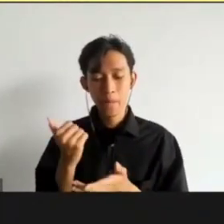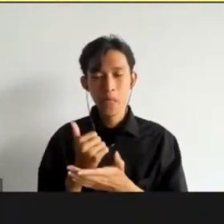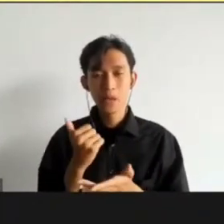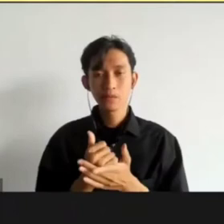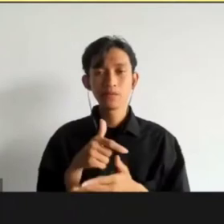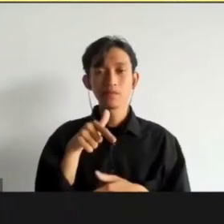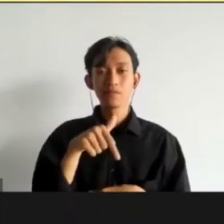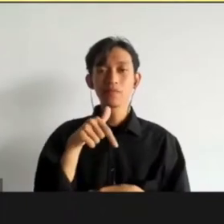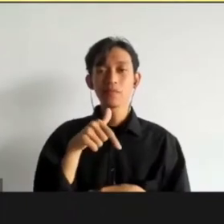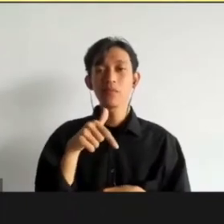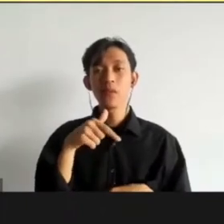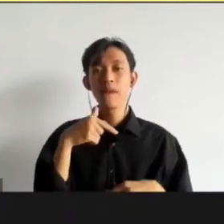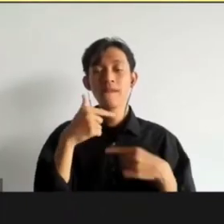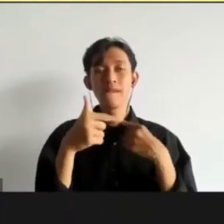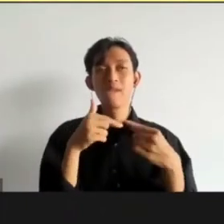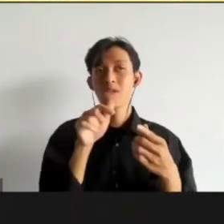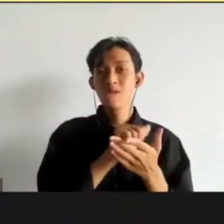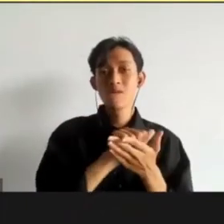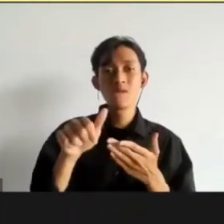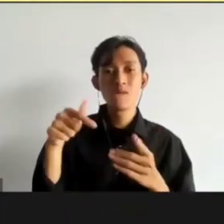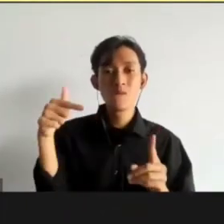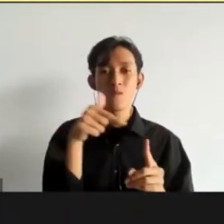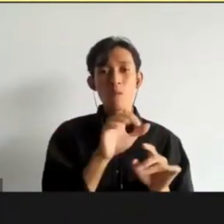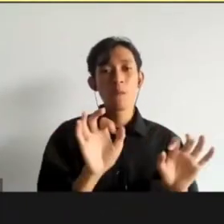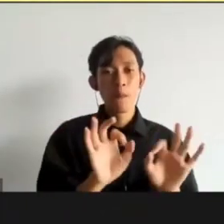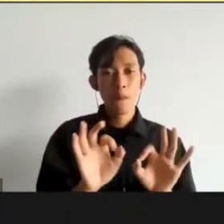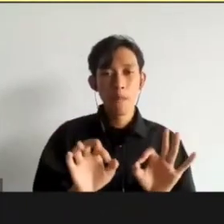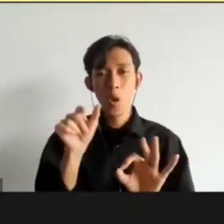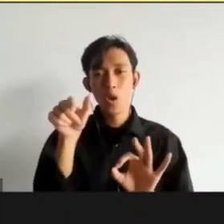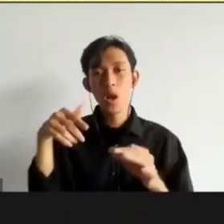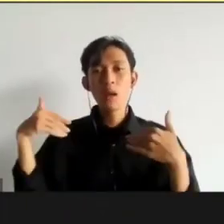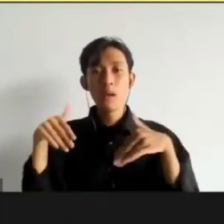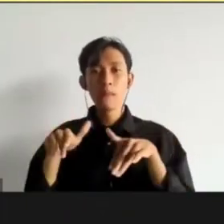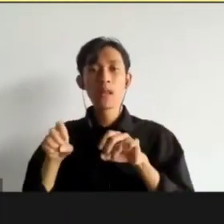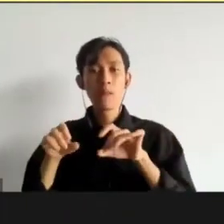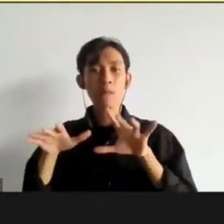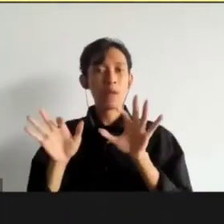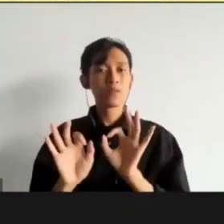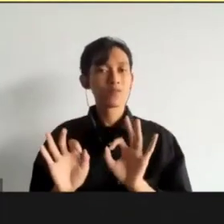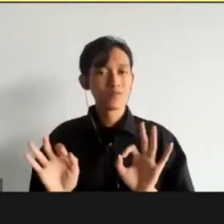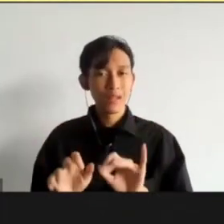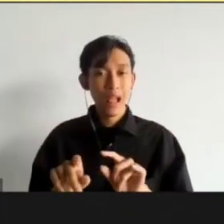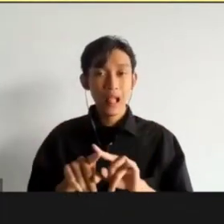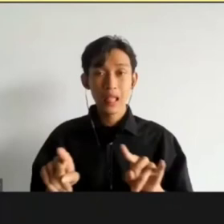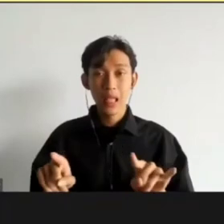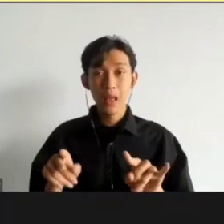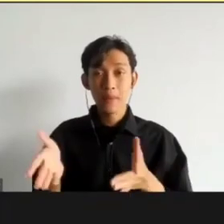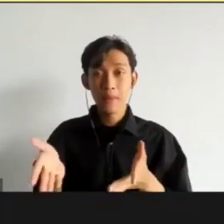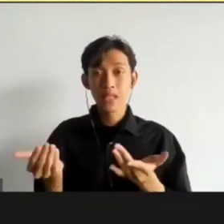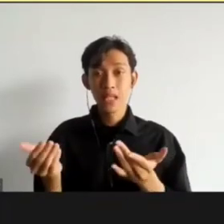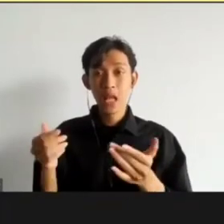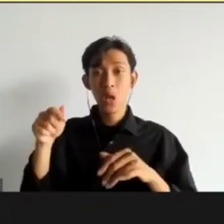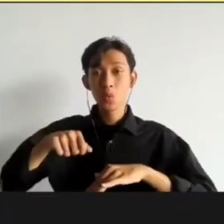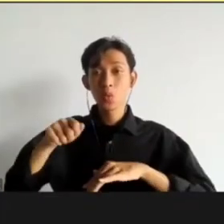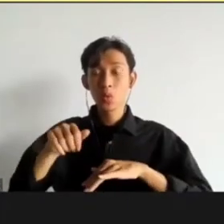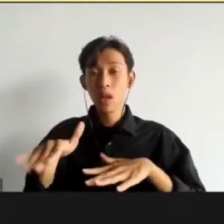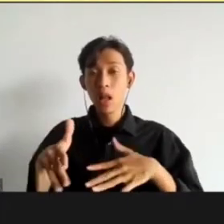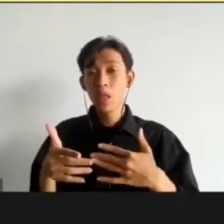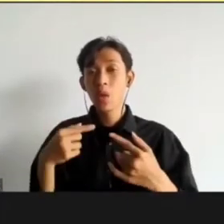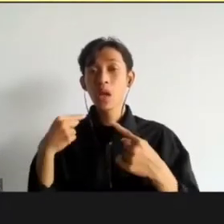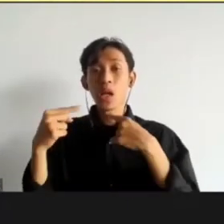menghilangkan tujuan pemidanaan. Ple bargain itu tidak membuat seseorang bebas atau lepas. Akan tetapi meringankan hukuman atau